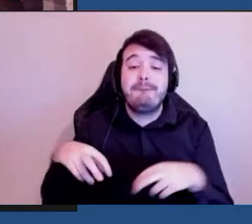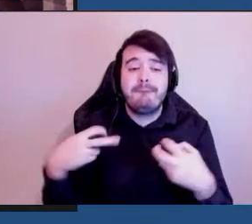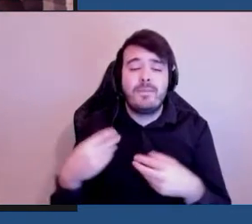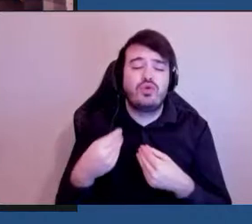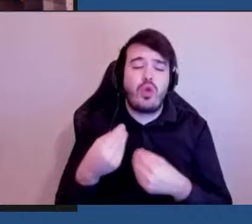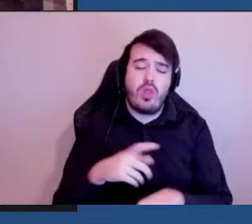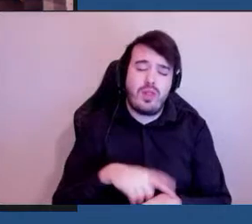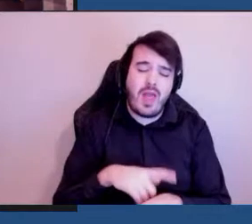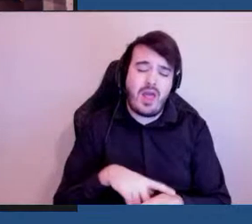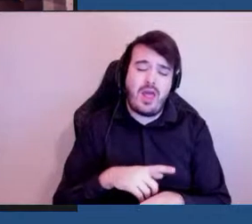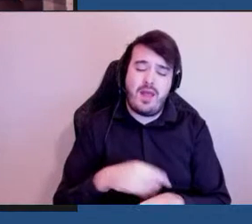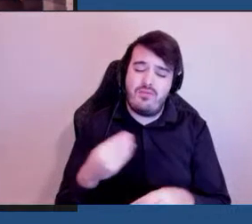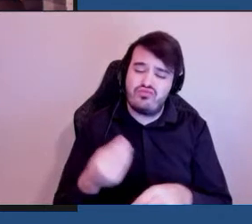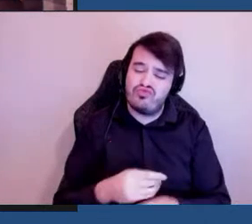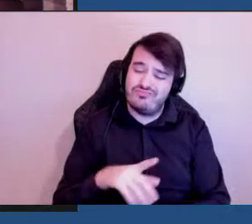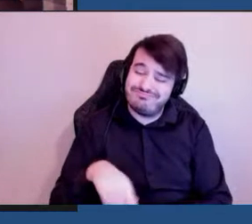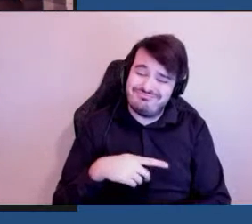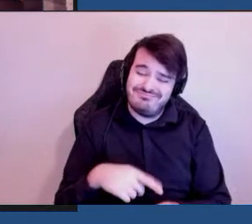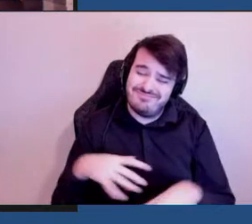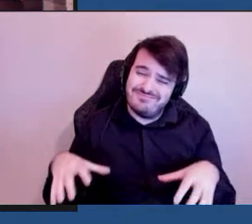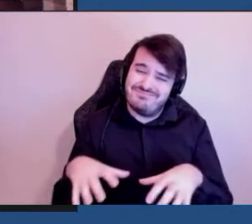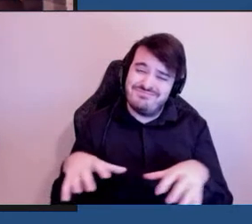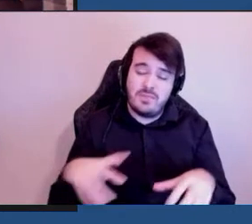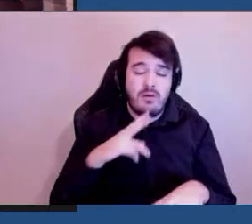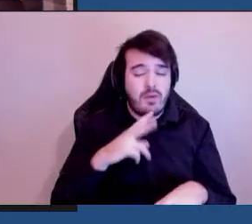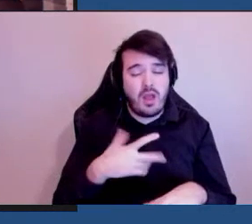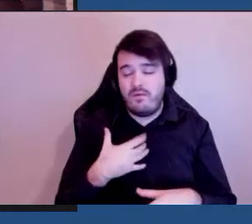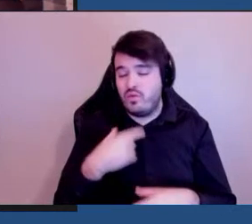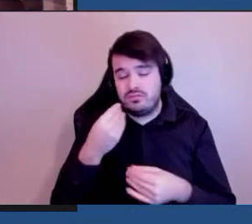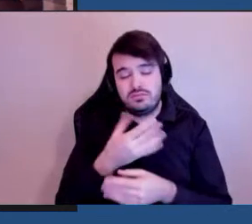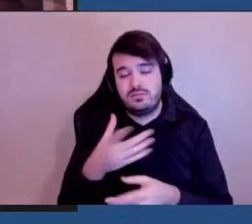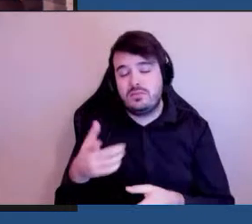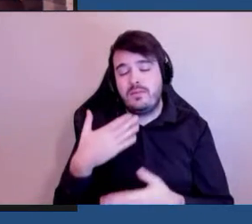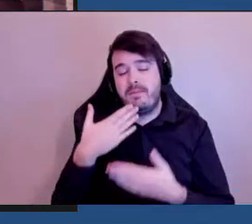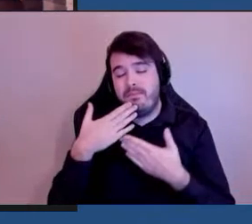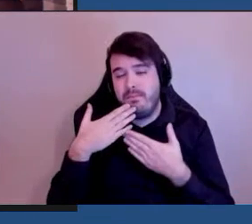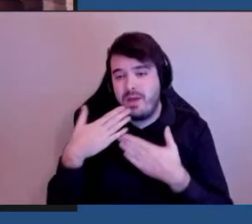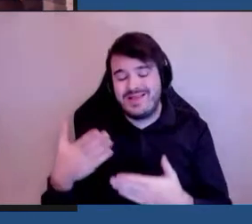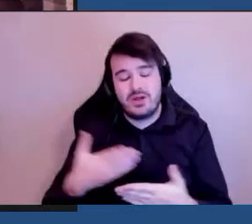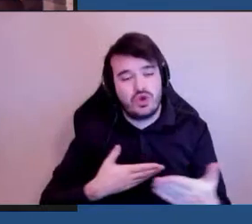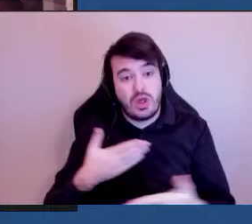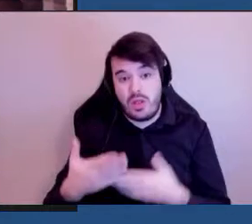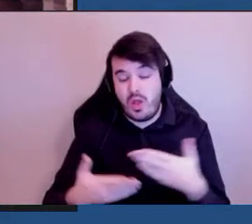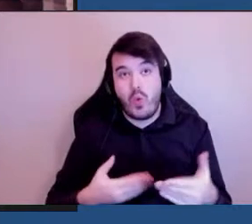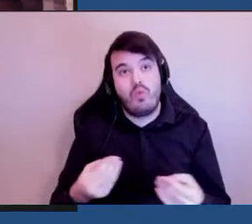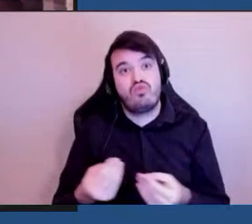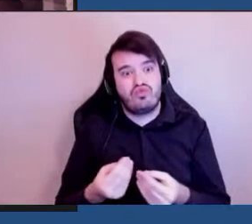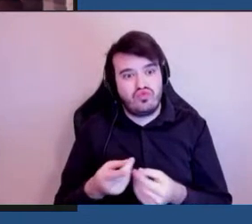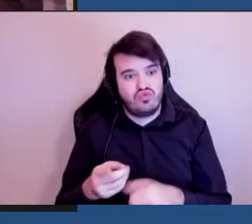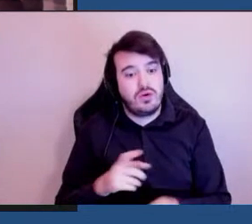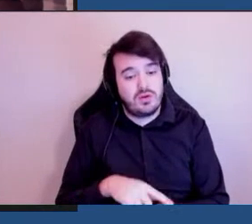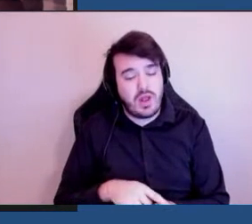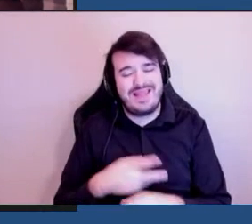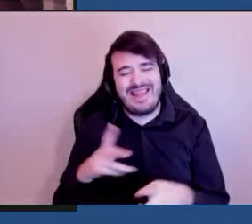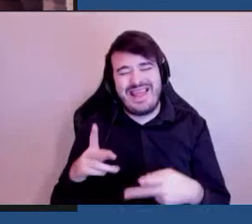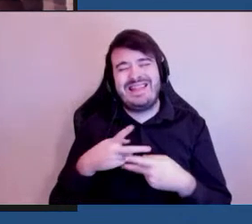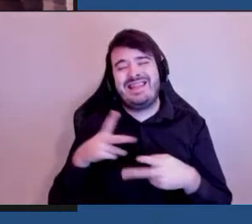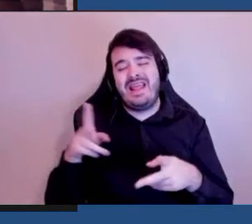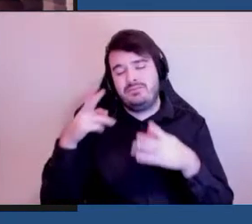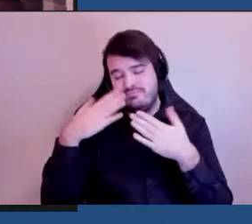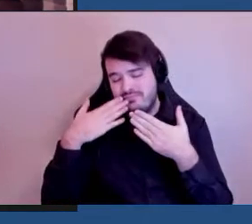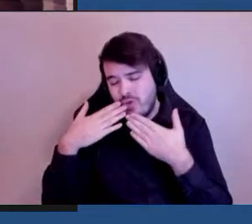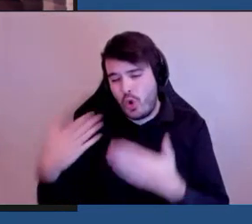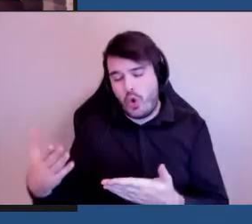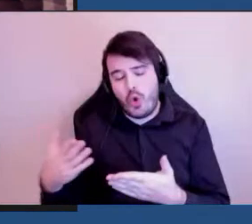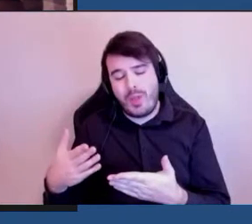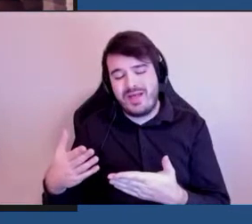Ils sont très généreux avec leur temps et nous sommes très reconnaissants de leur expertise.